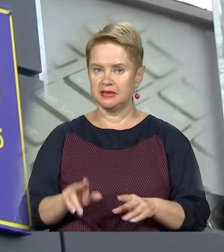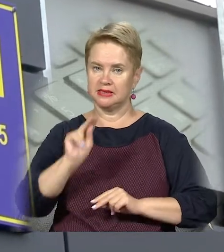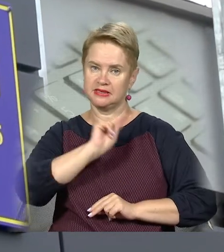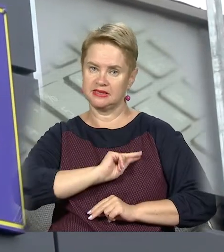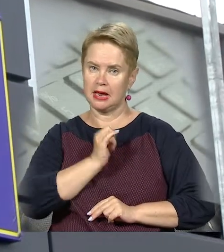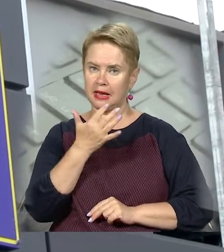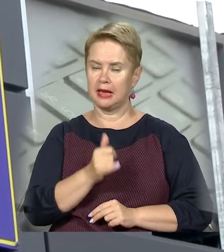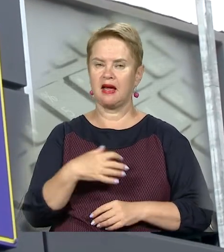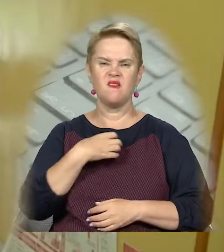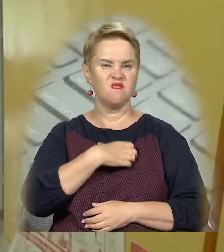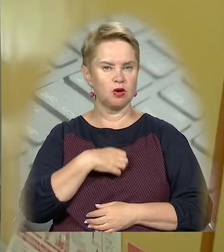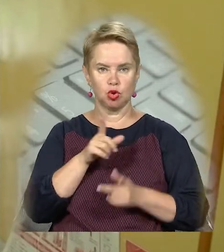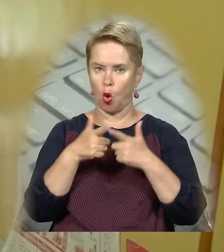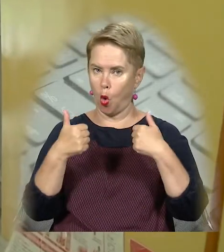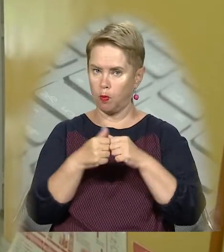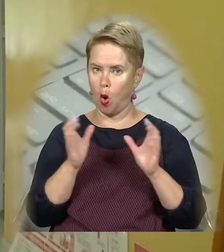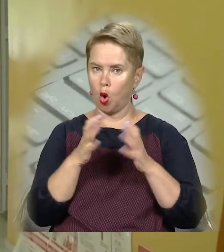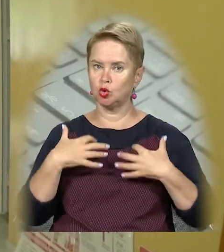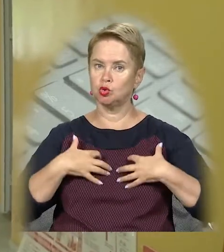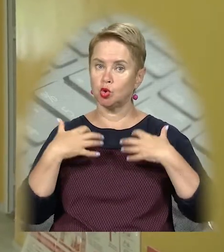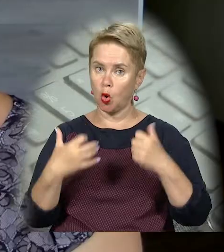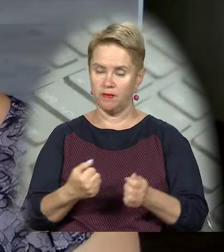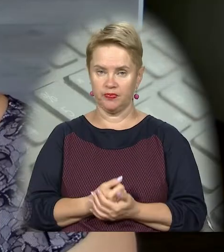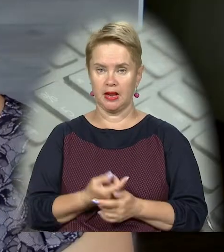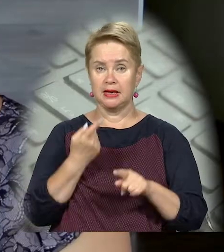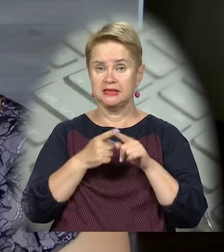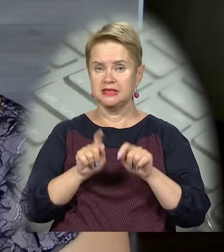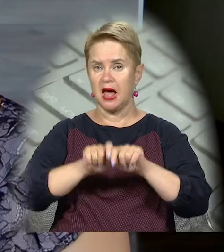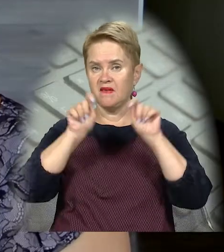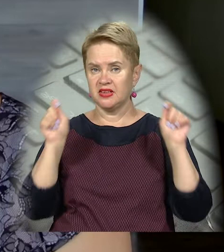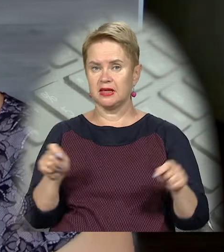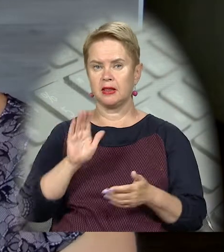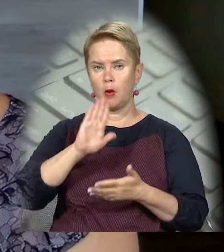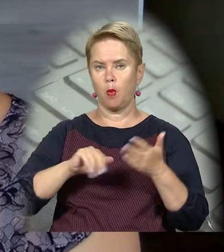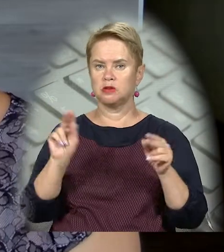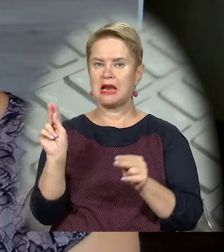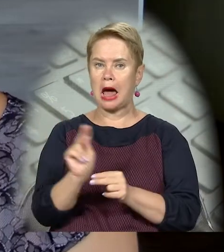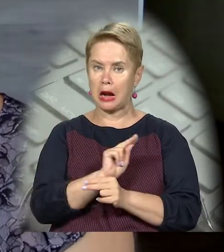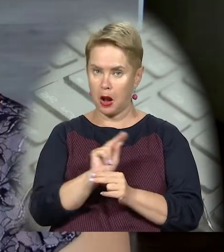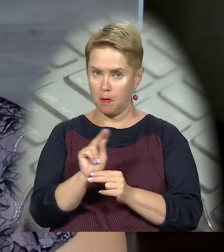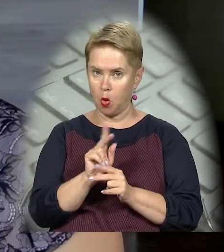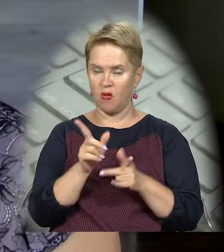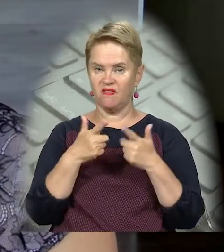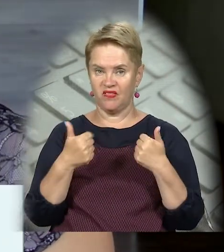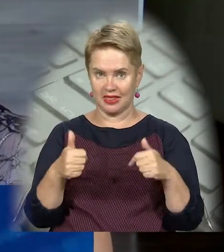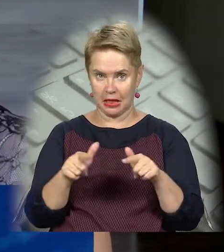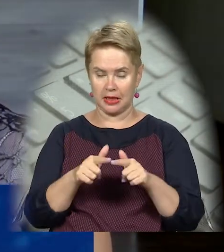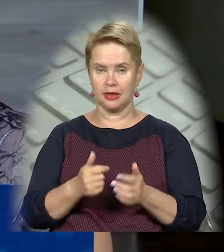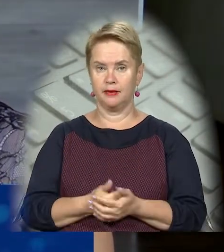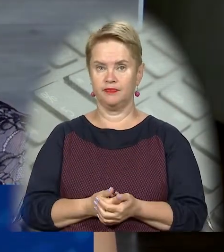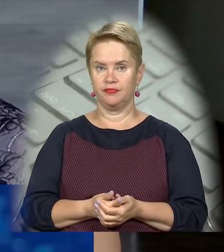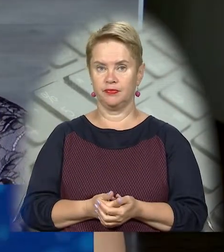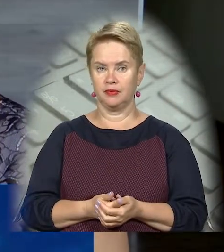запрацюють кілька надважливих об'єктів охорони здоров'я. Це відкриття після ремонту відділення